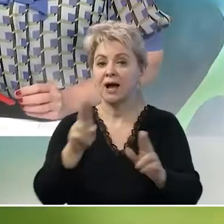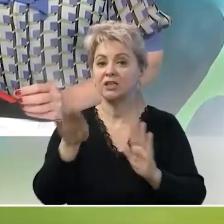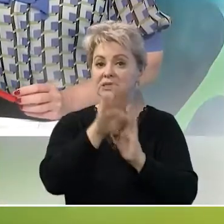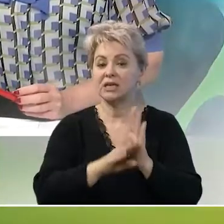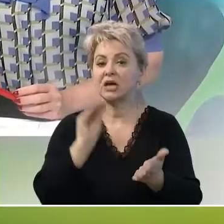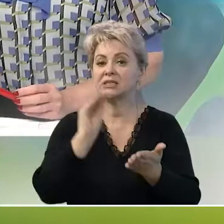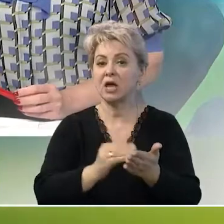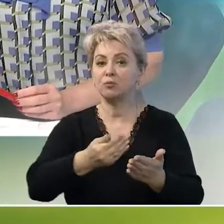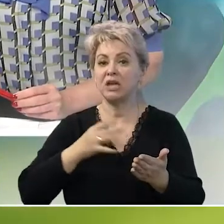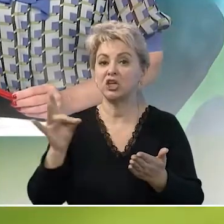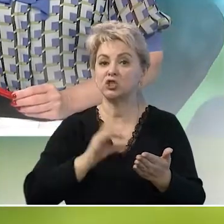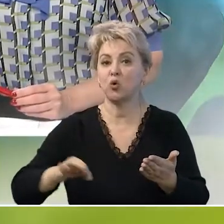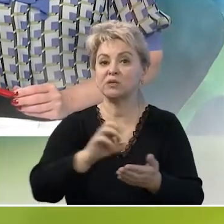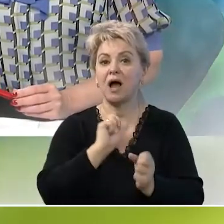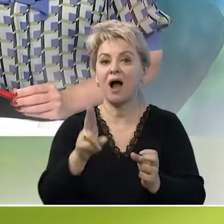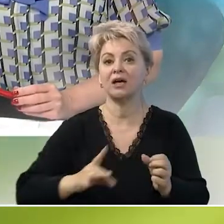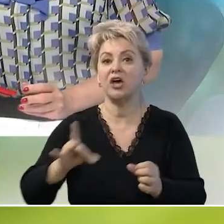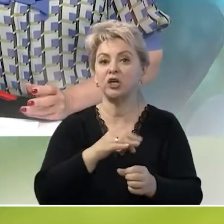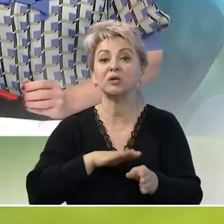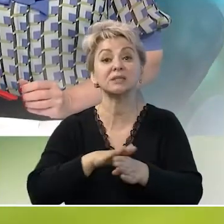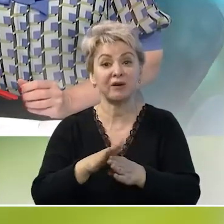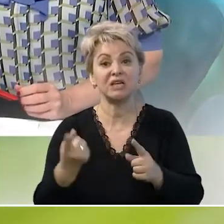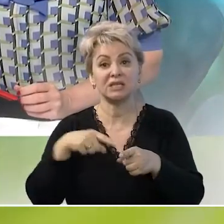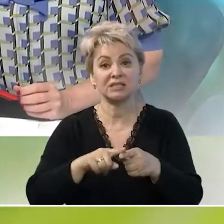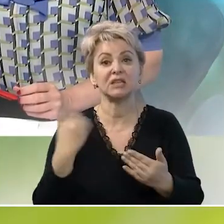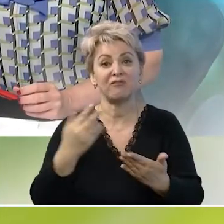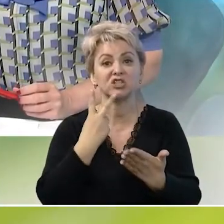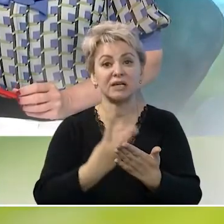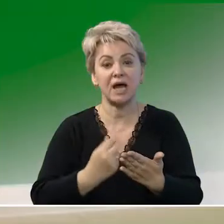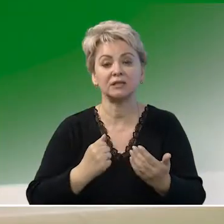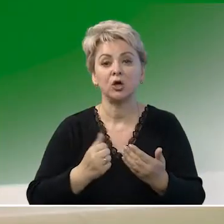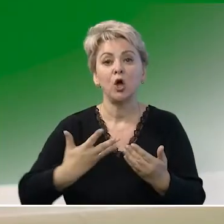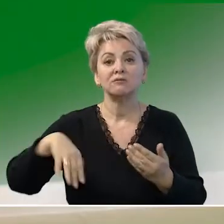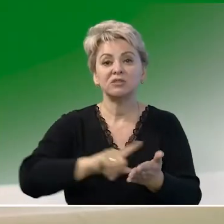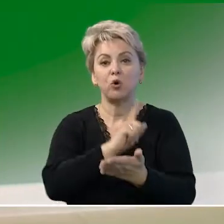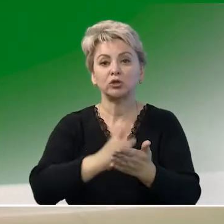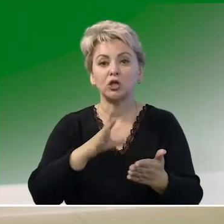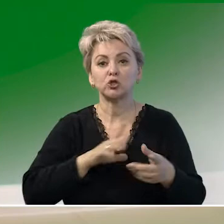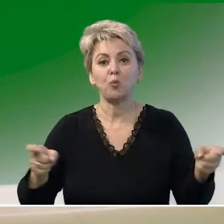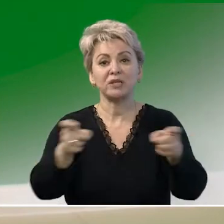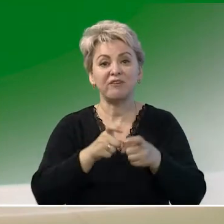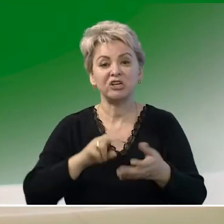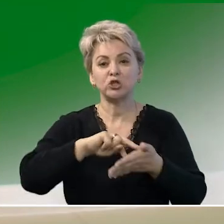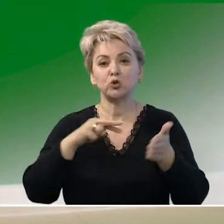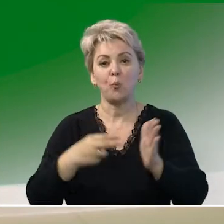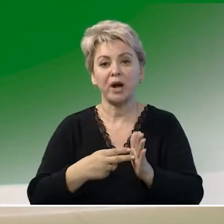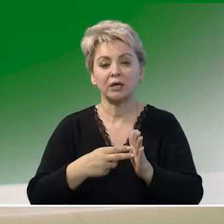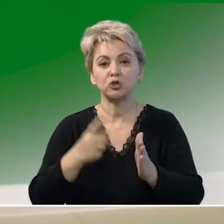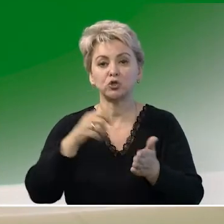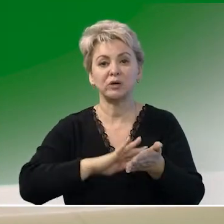Какие задачи стоят перед Ростовской областью и как регион с ними справляется, на ваш взгляд? Всего должно быть вовлечено в нацпроект